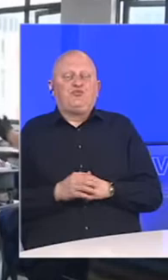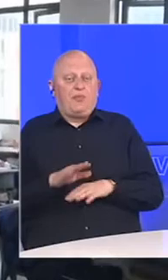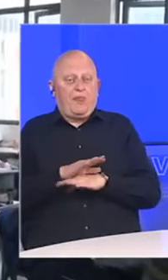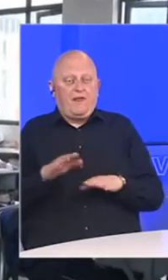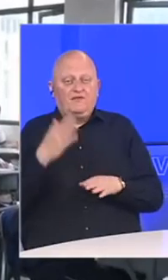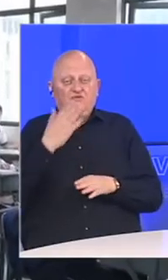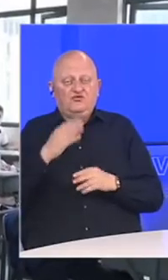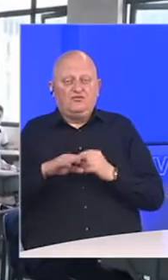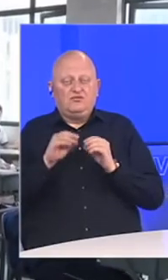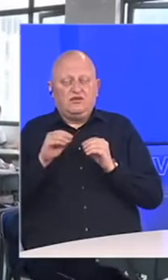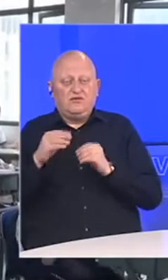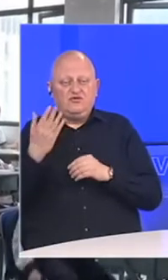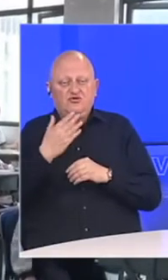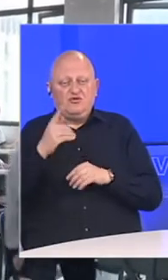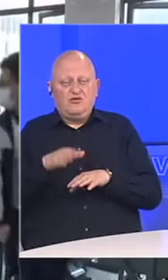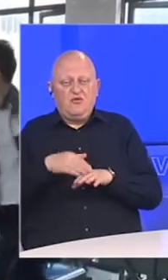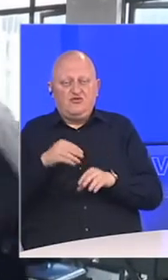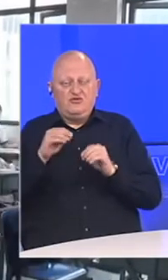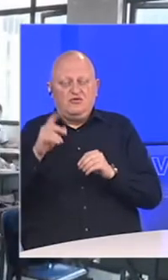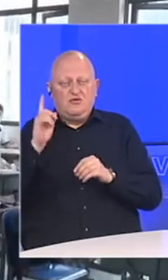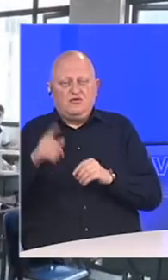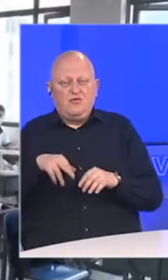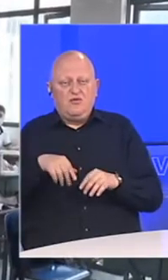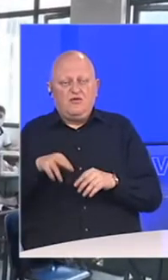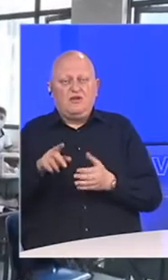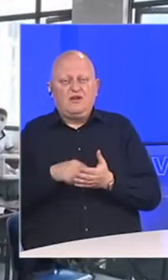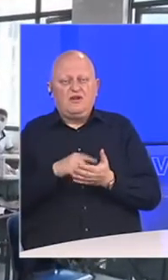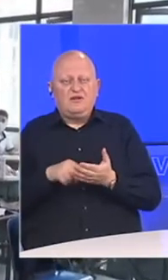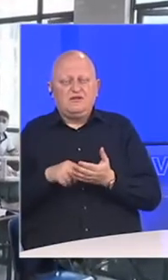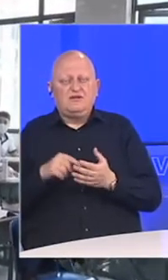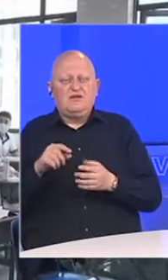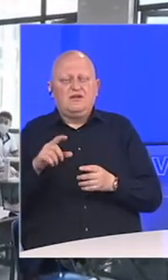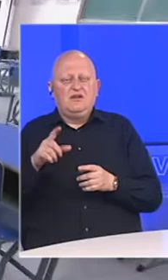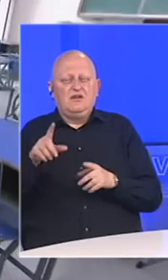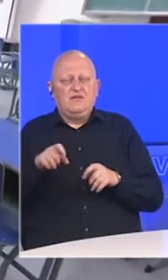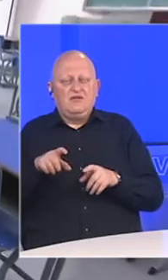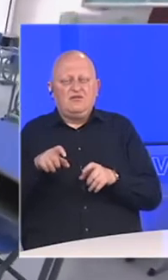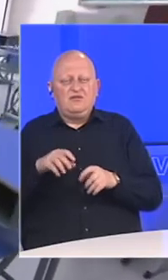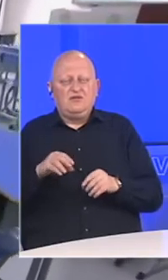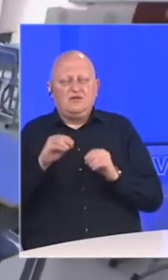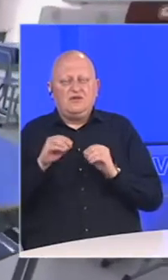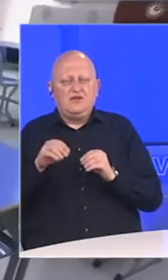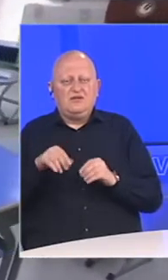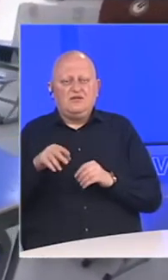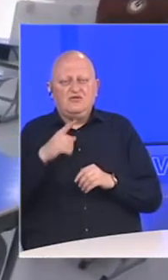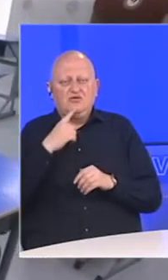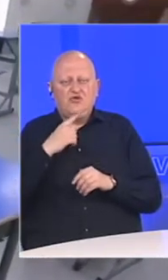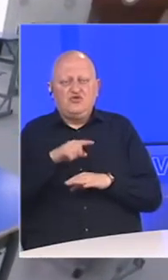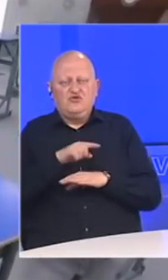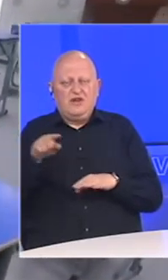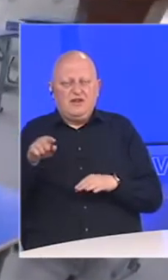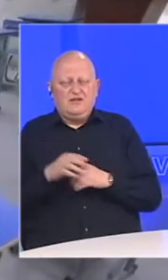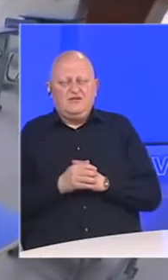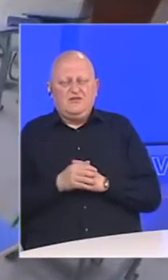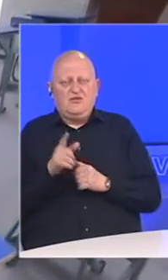učenici i nastavnici škole prije početka nastave morali su proći test na COVID-19, a na nastavu su krenuli oni koji su negativni.